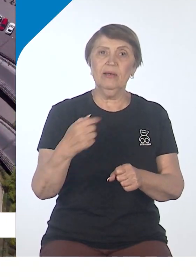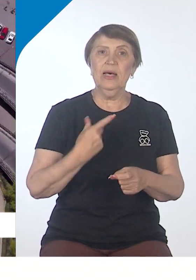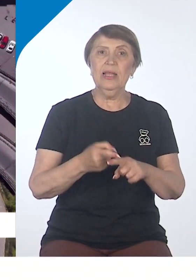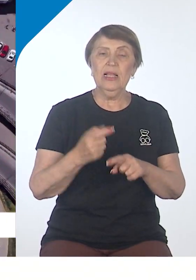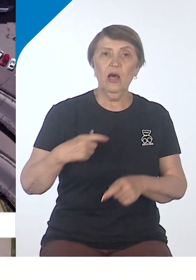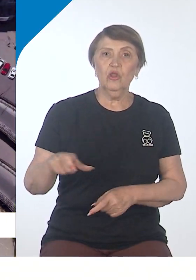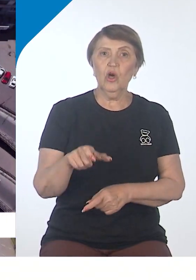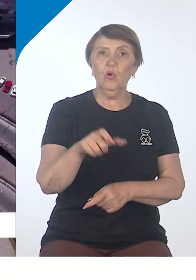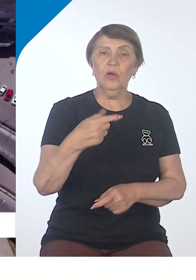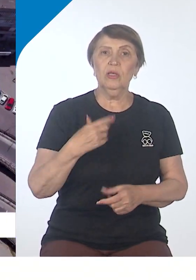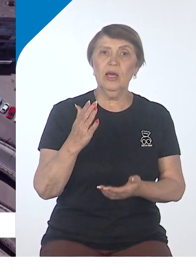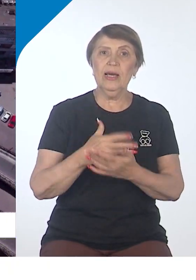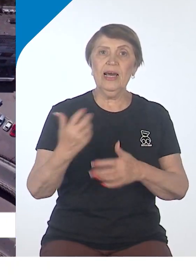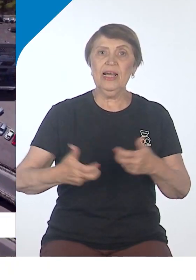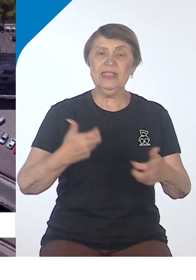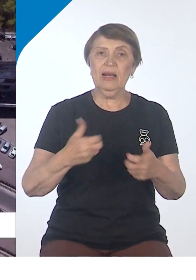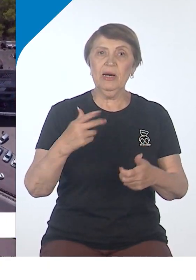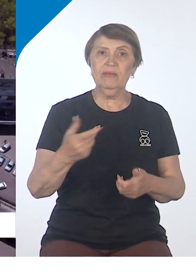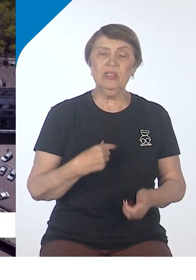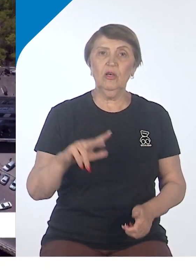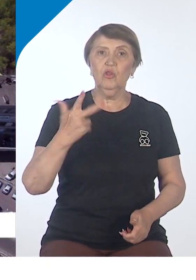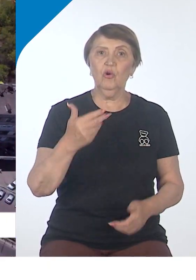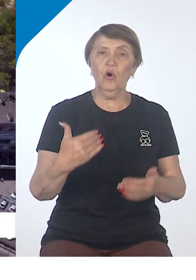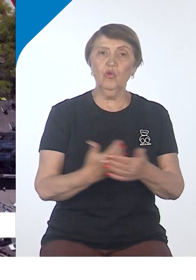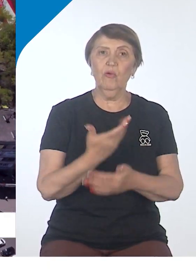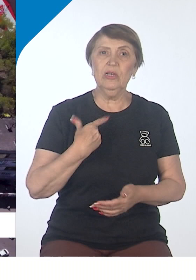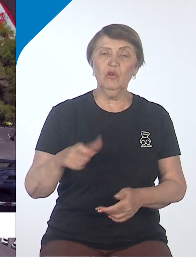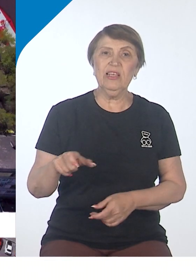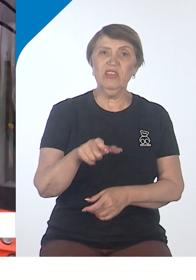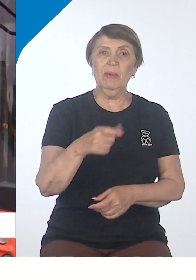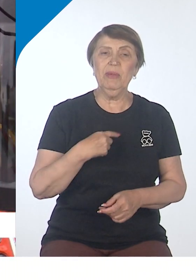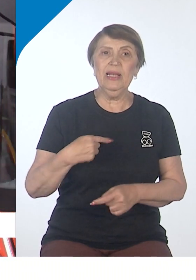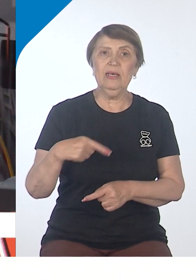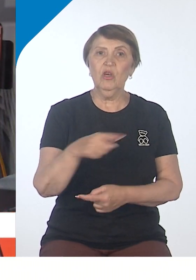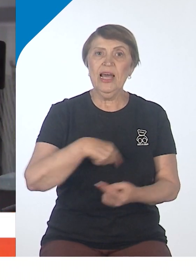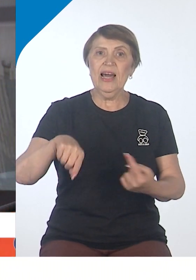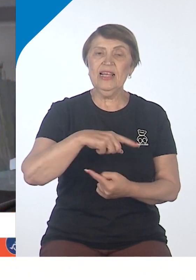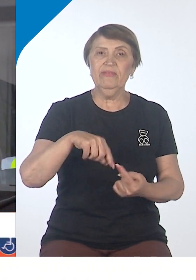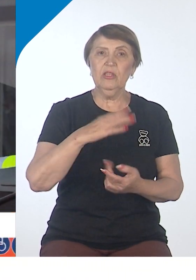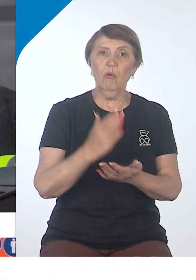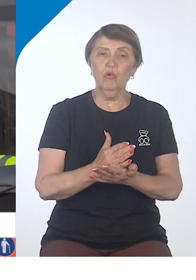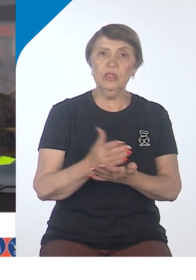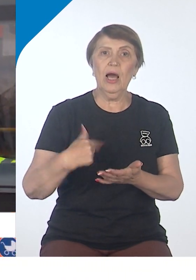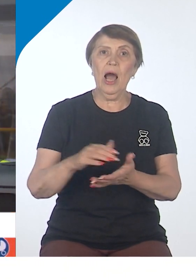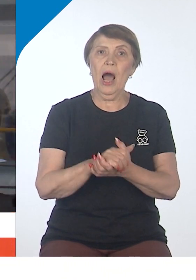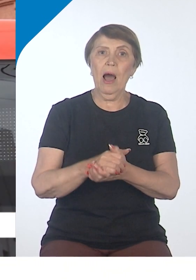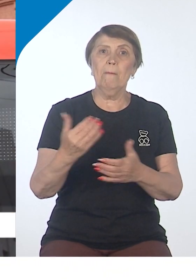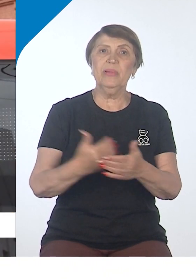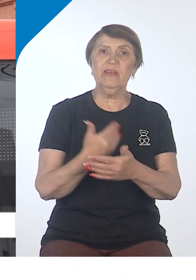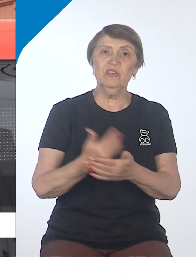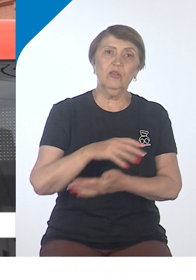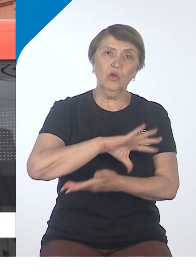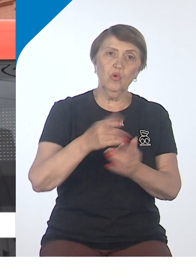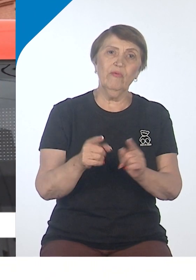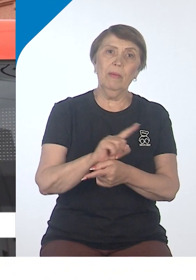Хабаровске разрабатываются проекты строительства трех новых автомобильных развязок. Будут обновлять и общественный транспорт. Участие в